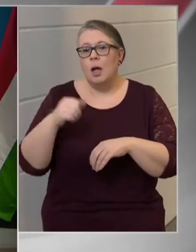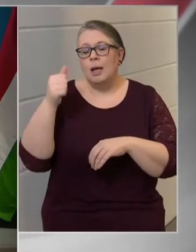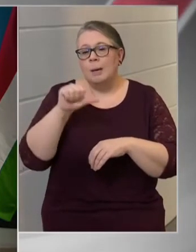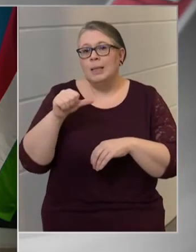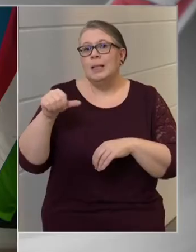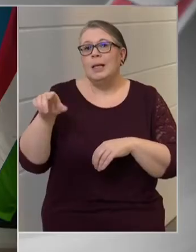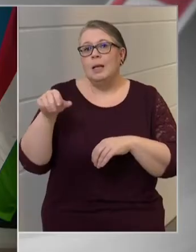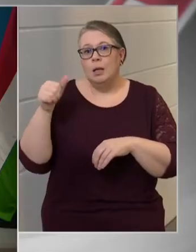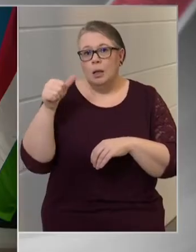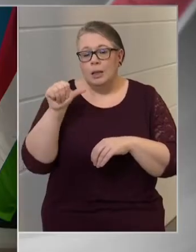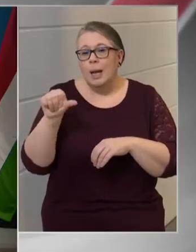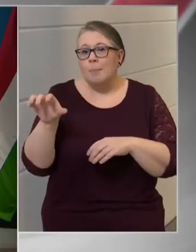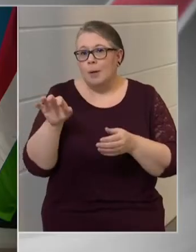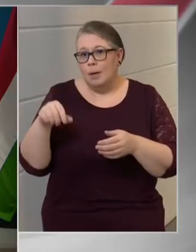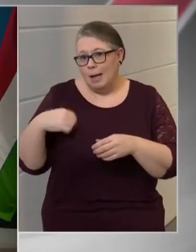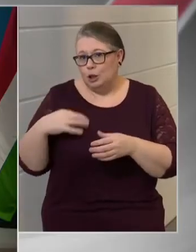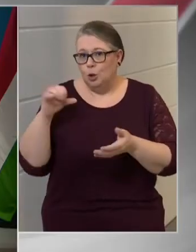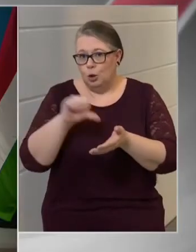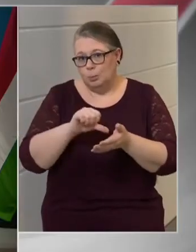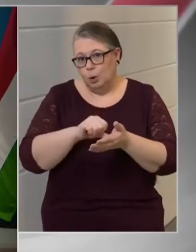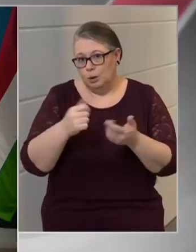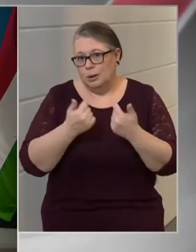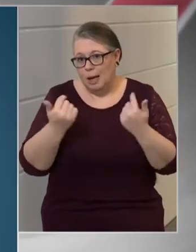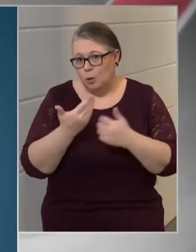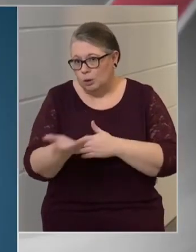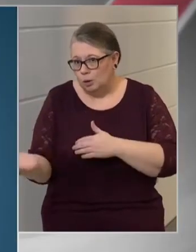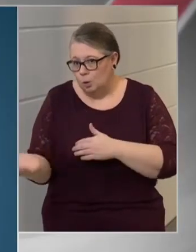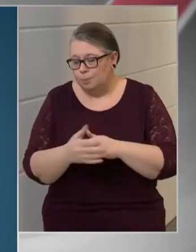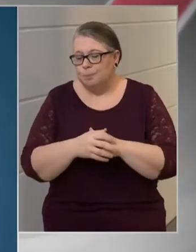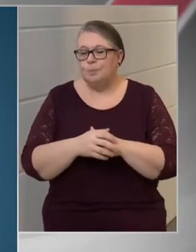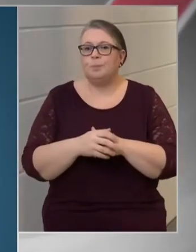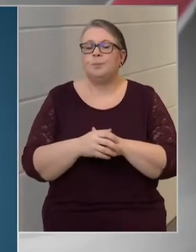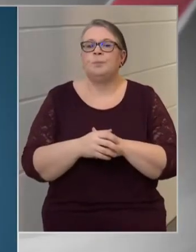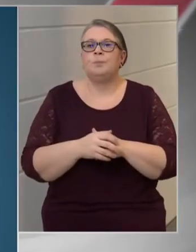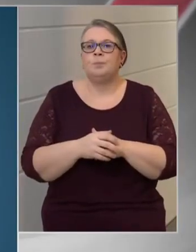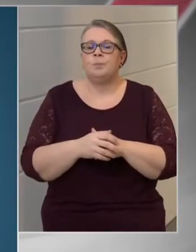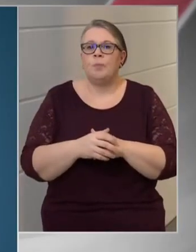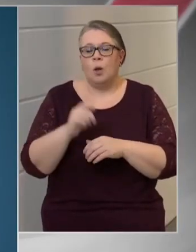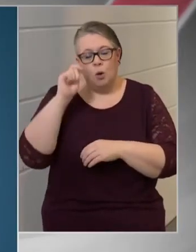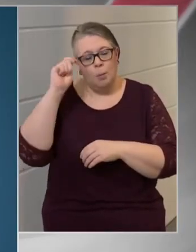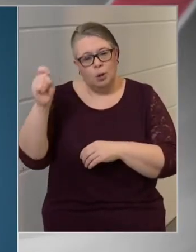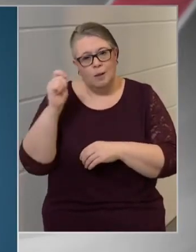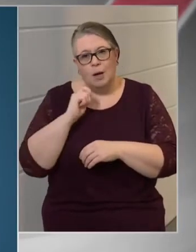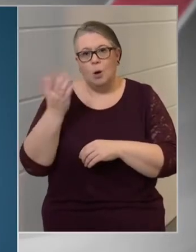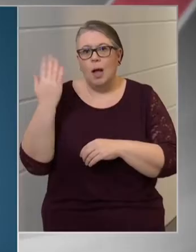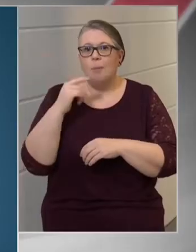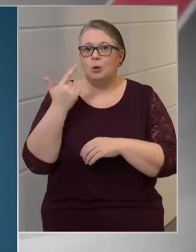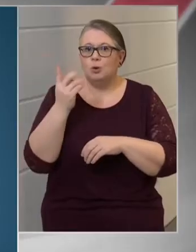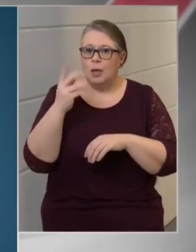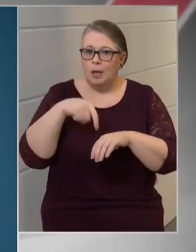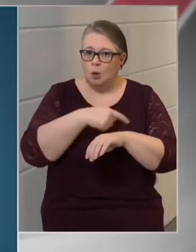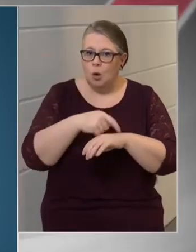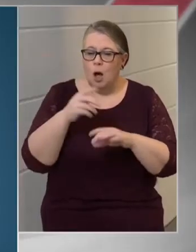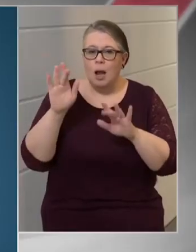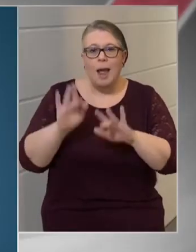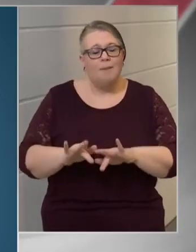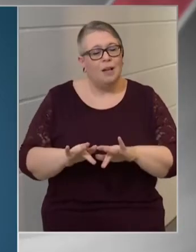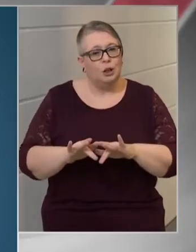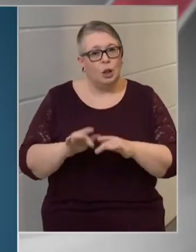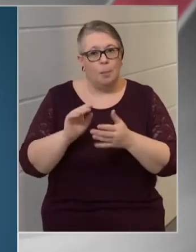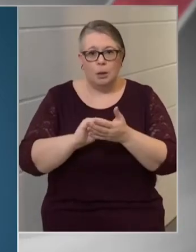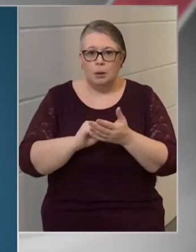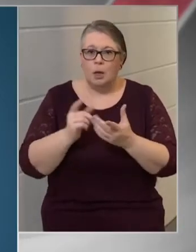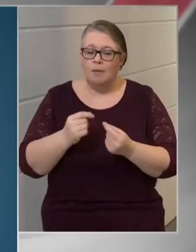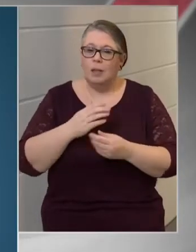Népegészségügyi Központ osztályvezetőjének tájékoztatását. Jó napot kívánok! Az elmúlt 24 óra legfrissebb járványügyi